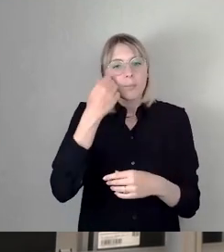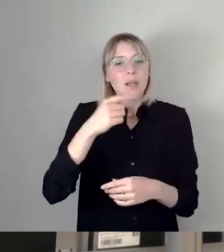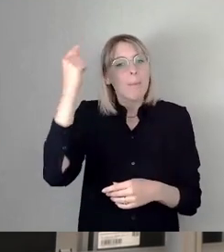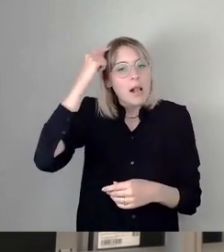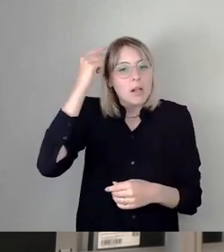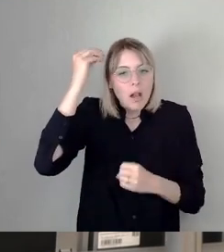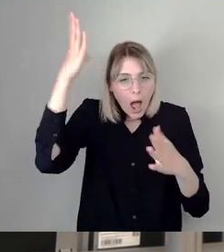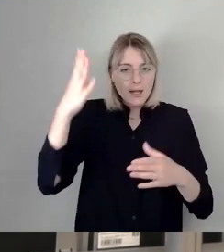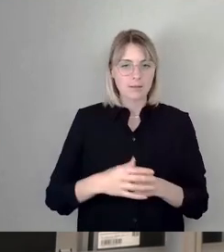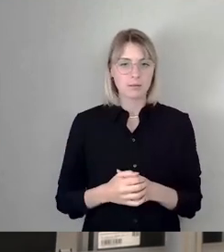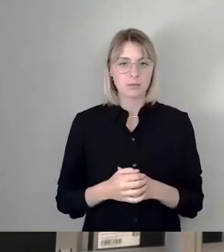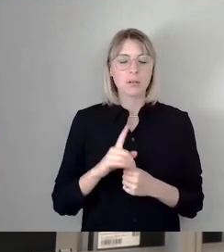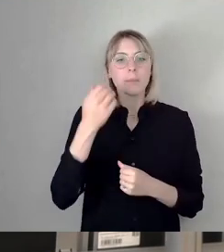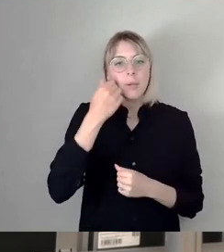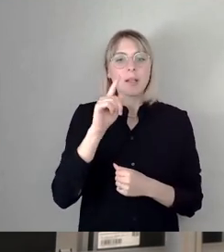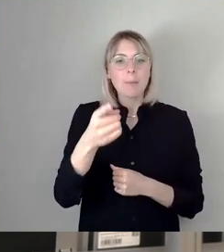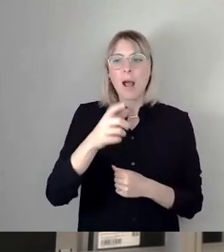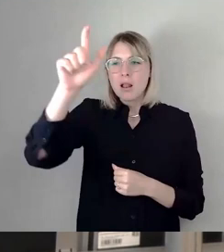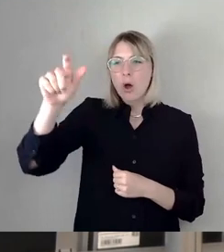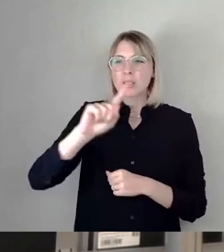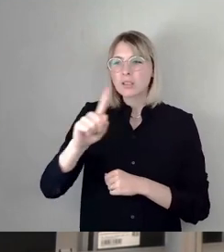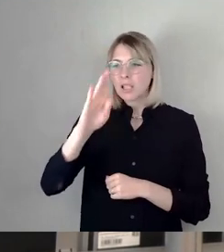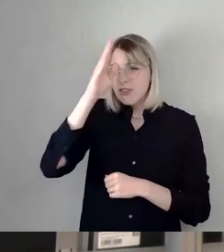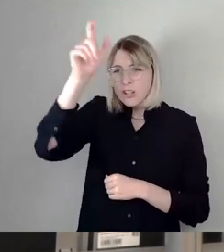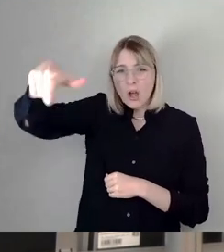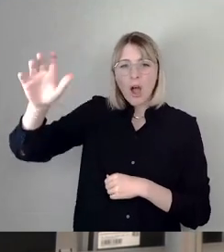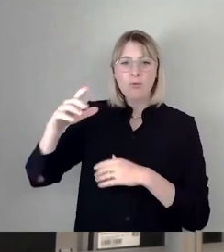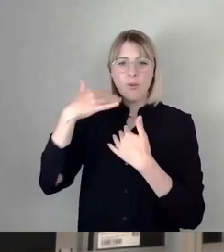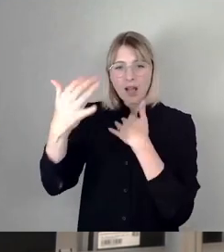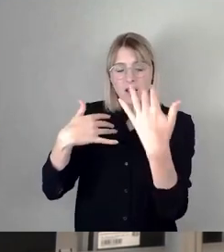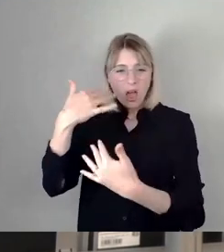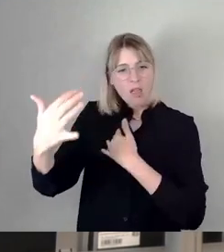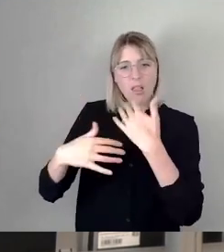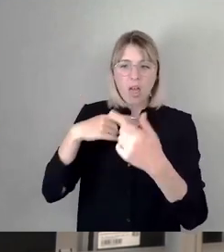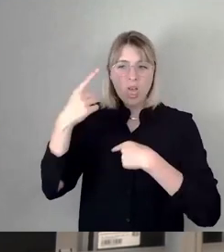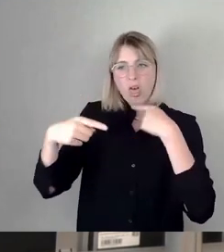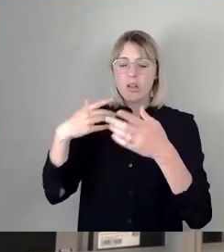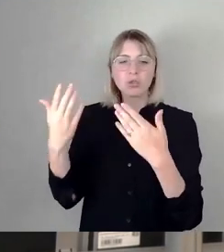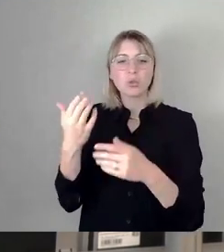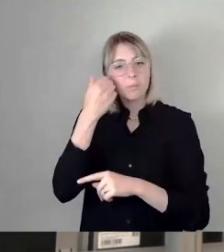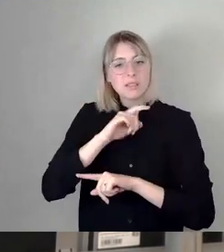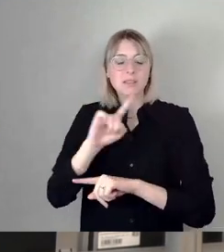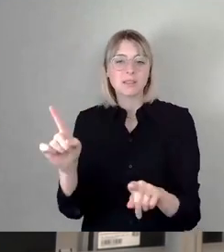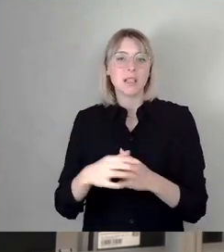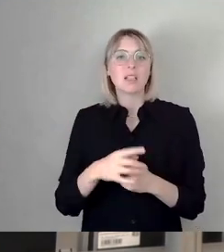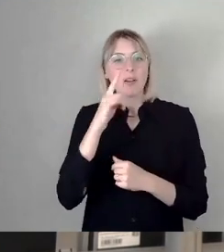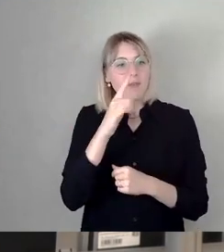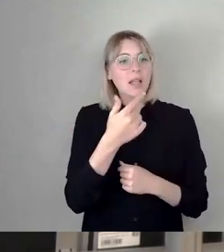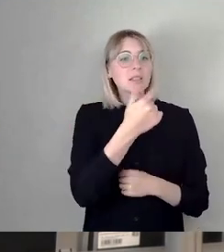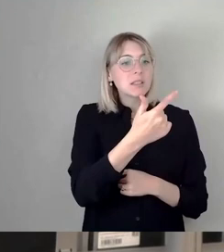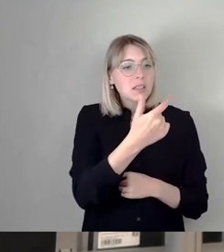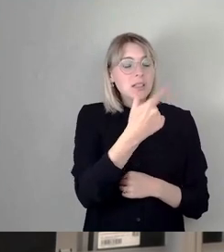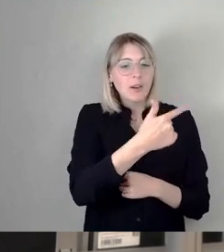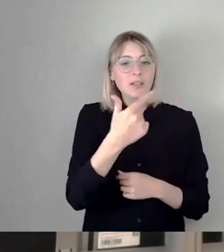auf, den Leuten irgendwie Quatsch zu erzählen. Wenn hier 22.000 Autos funktioniert, dann funktionieren 22.000 Autos auch woanders,